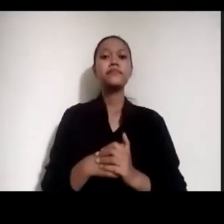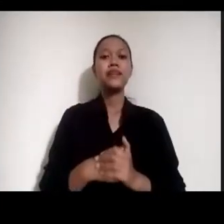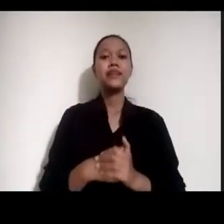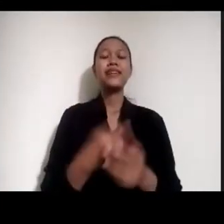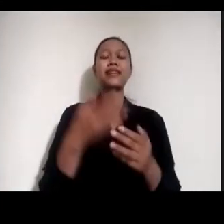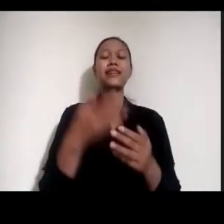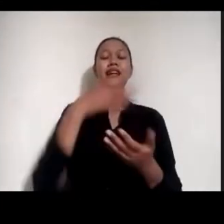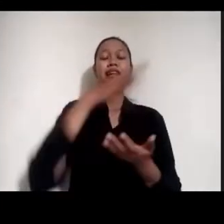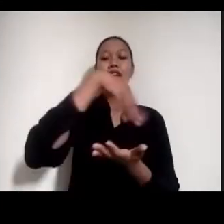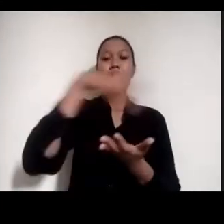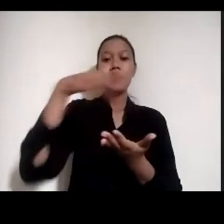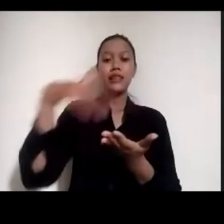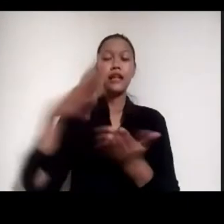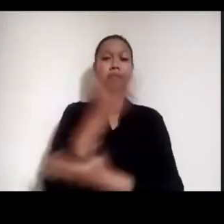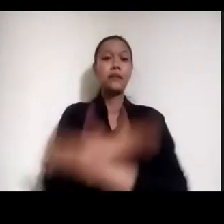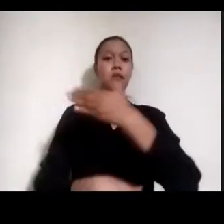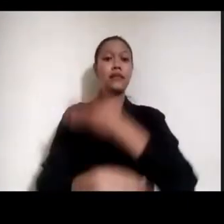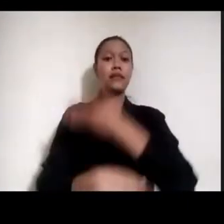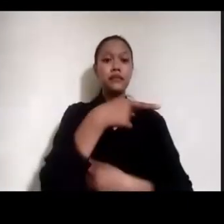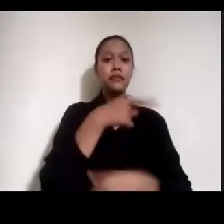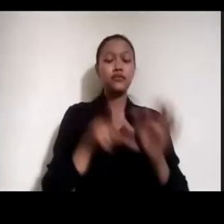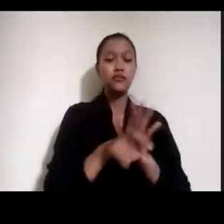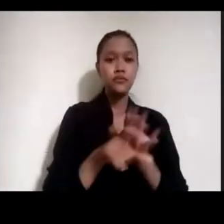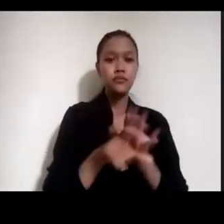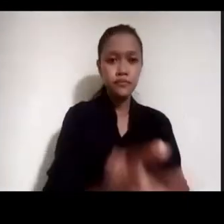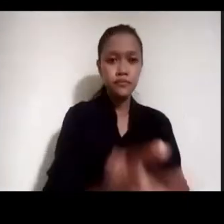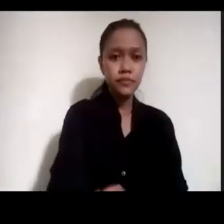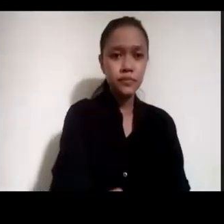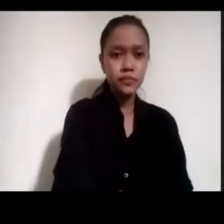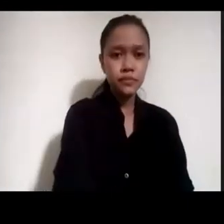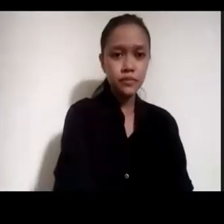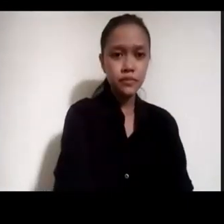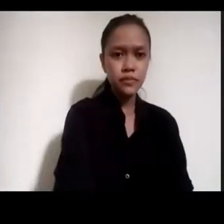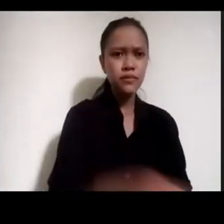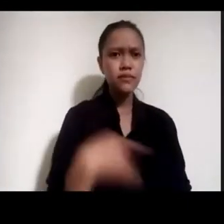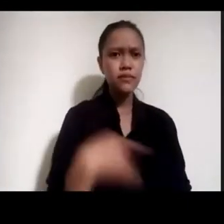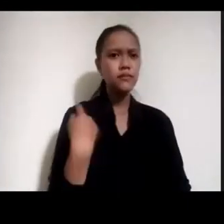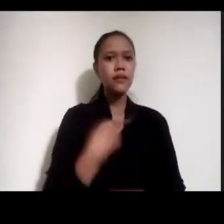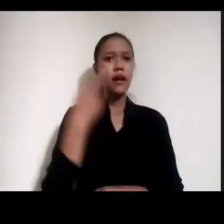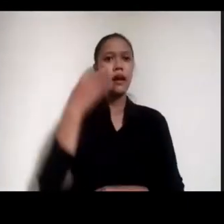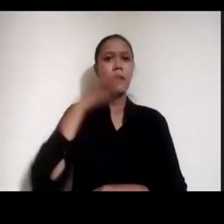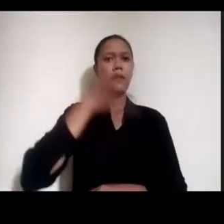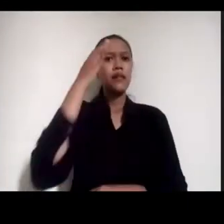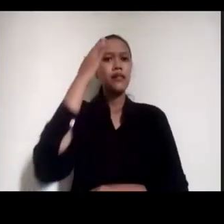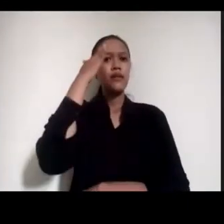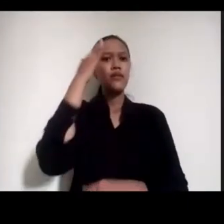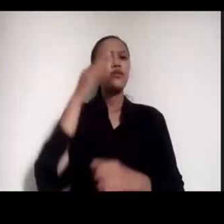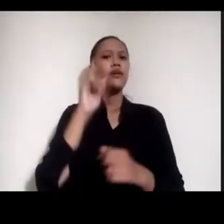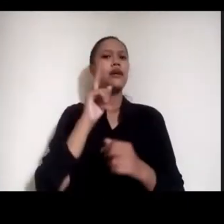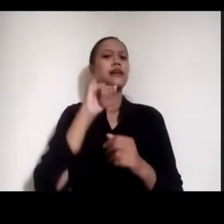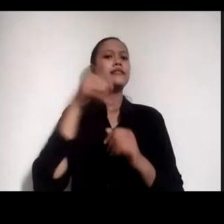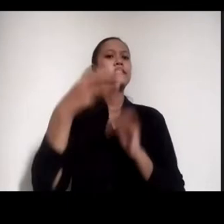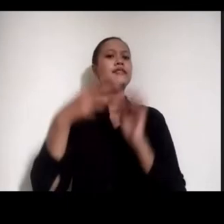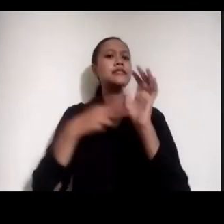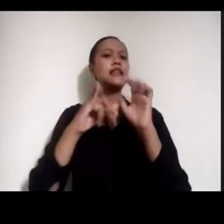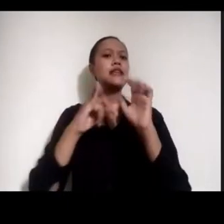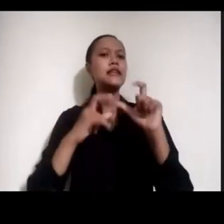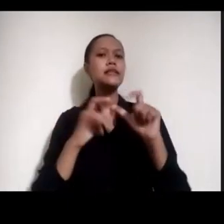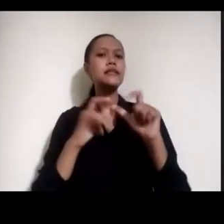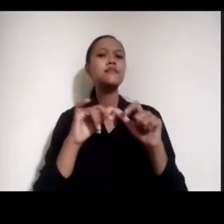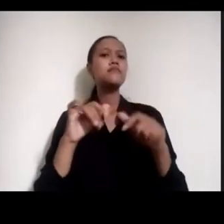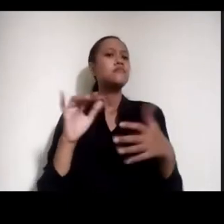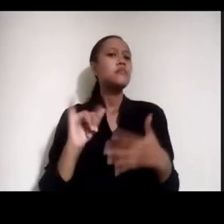ini Misalnya Kita tidak pernah tahu Sebenarnya Jenisnya apa aja sih Kemudian Bagaimana